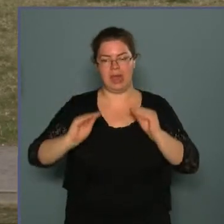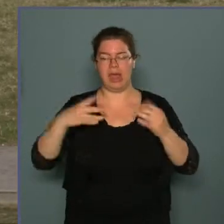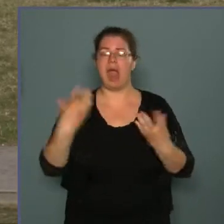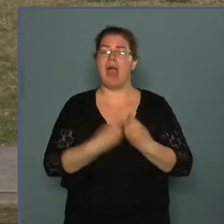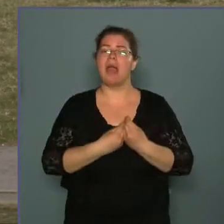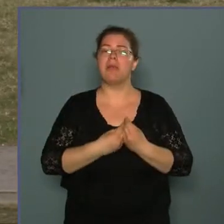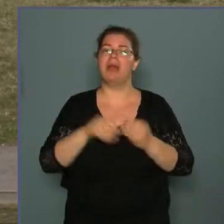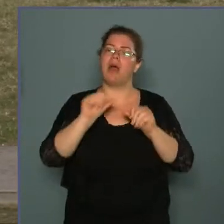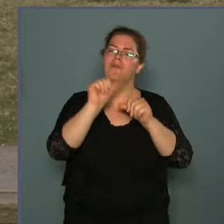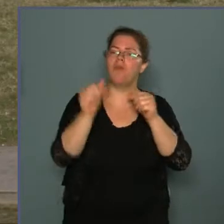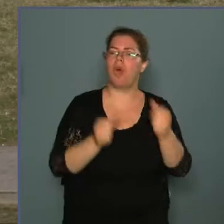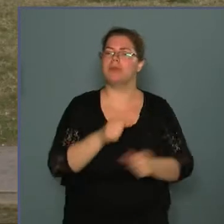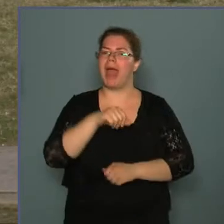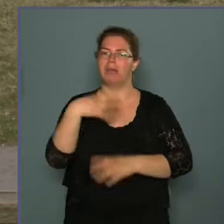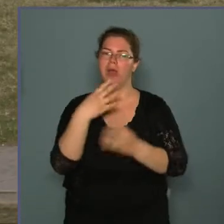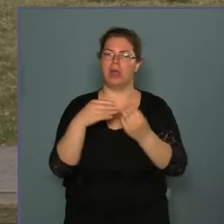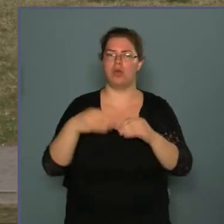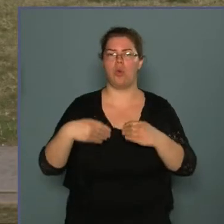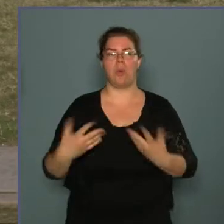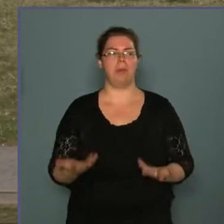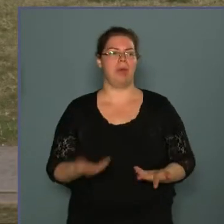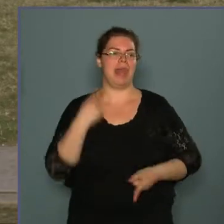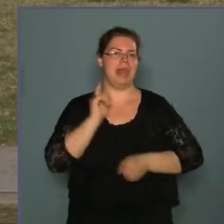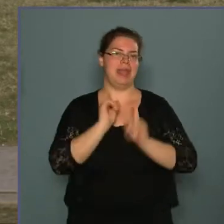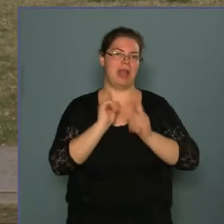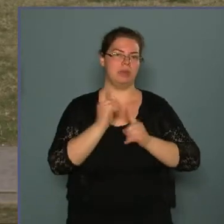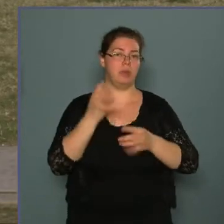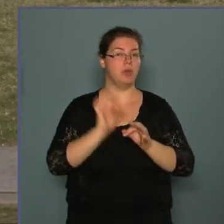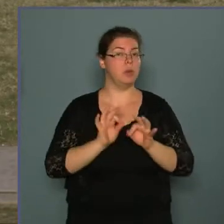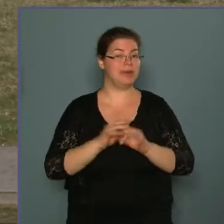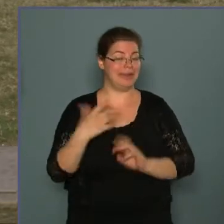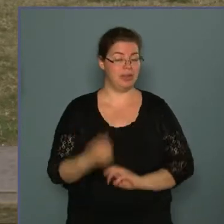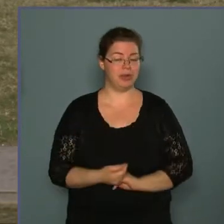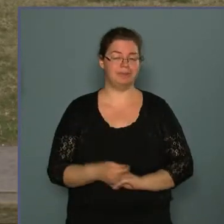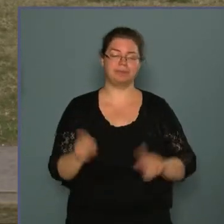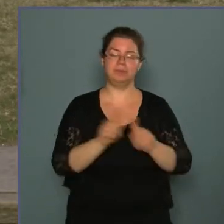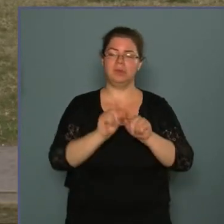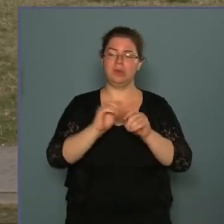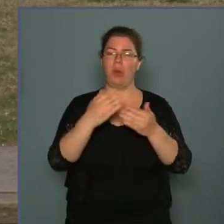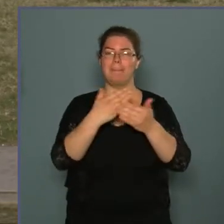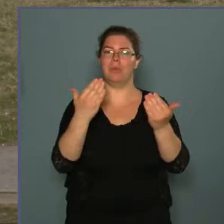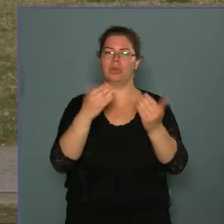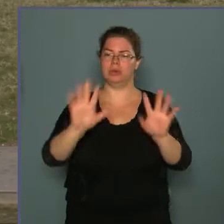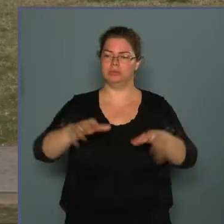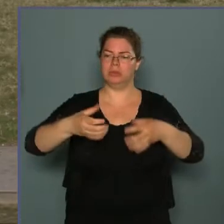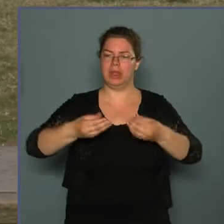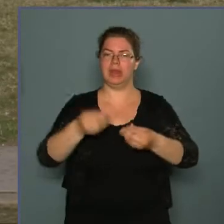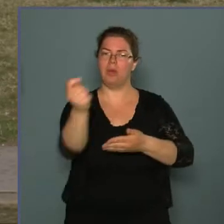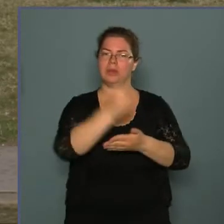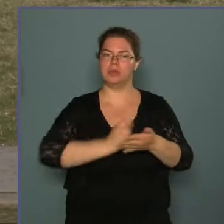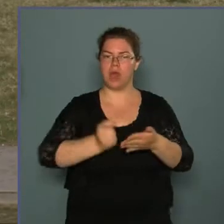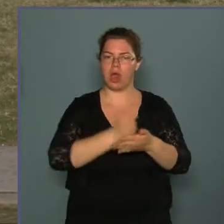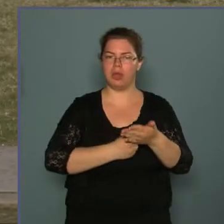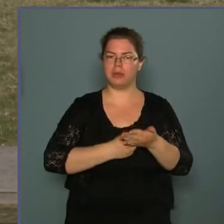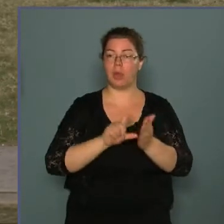azonban a formákban, anyagokban lejátszódó történéssel egy olyan modellthoz létre rajzol meg,